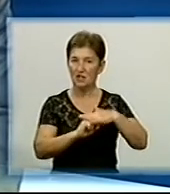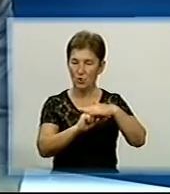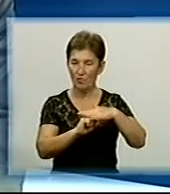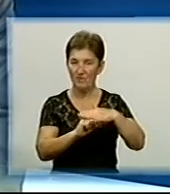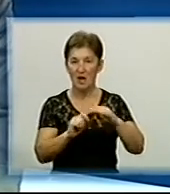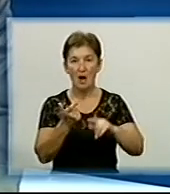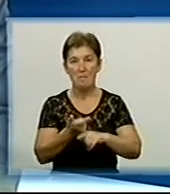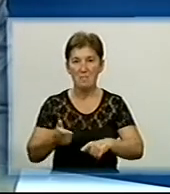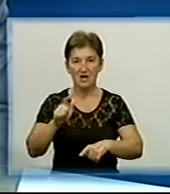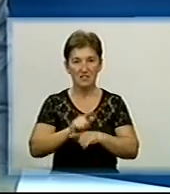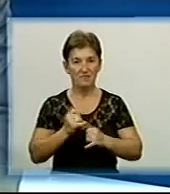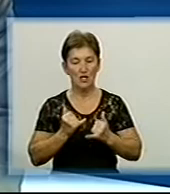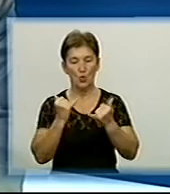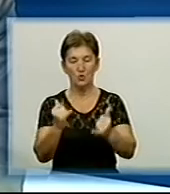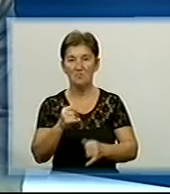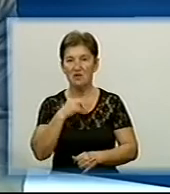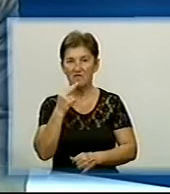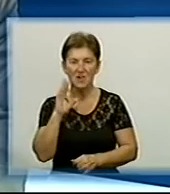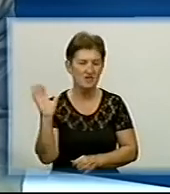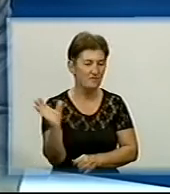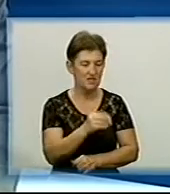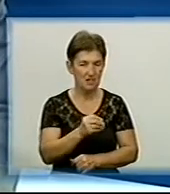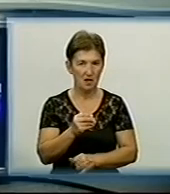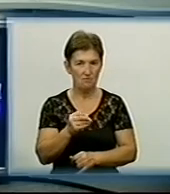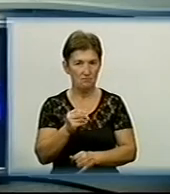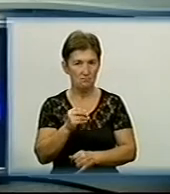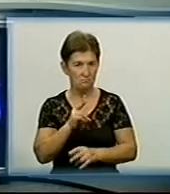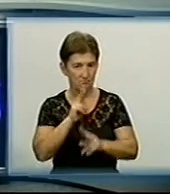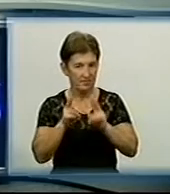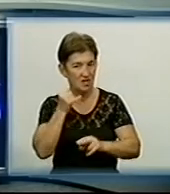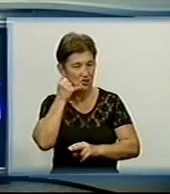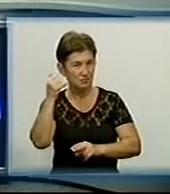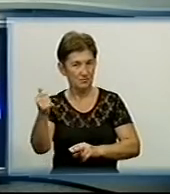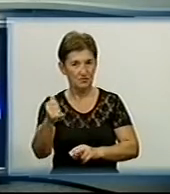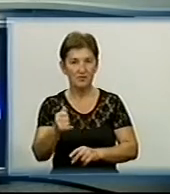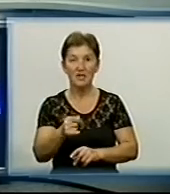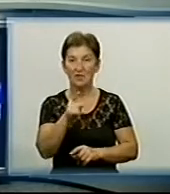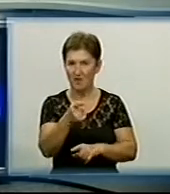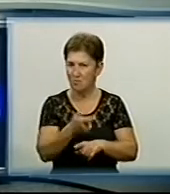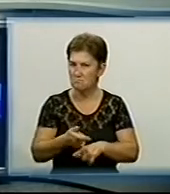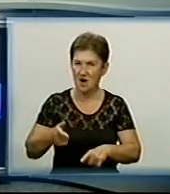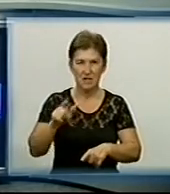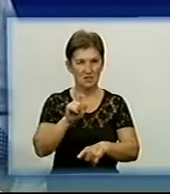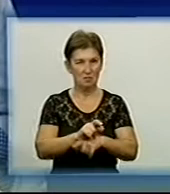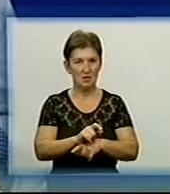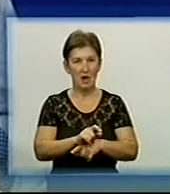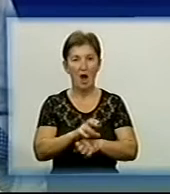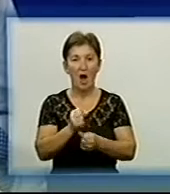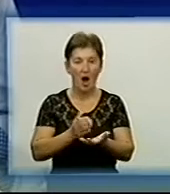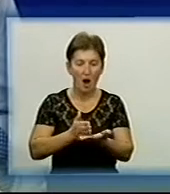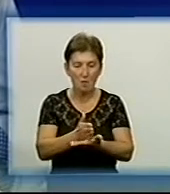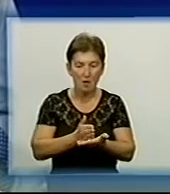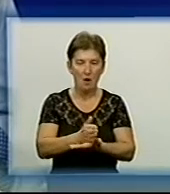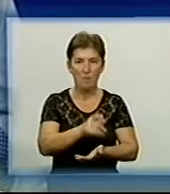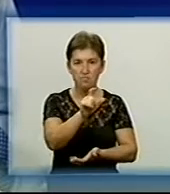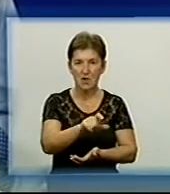ми максимально уделяємо внимание Всім обращенням, которые поступають На горячу лінію губернатора Ви дійсно максимально приділяєте увагу А посадовці, до яких ви